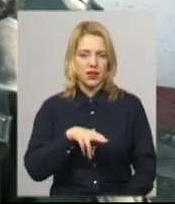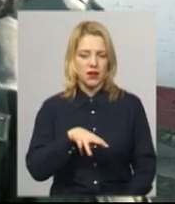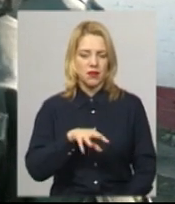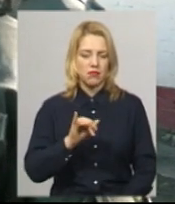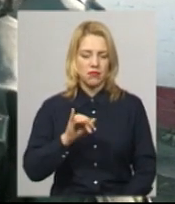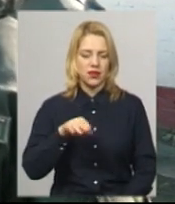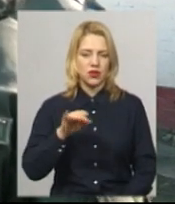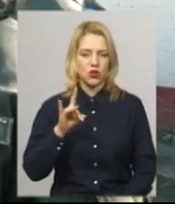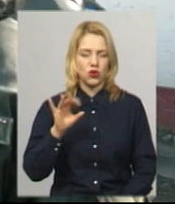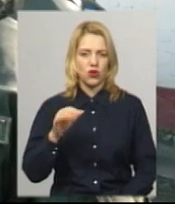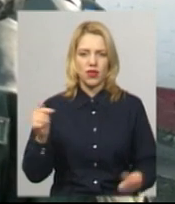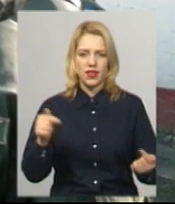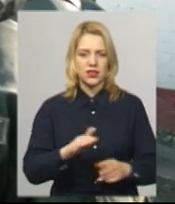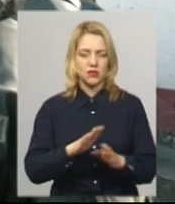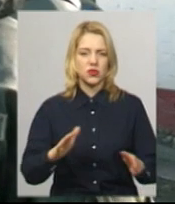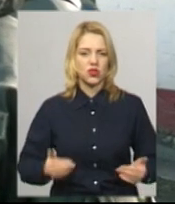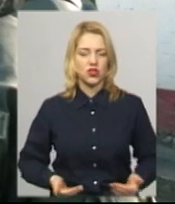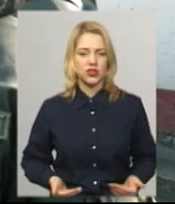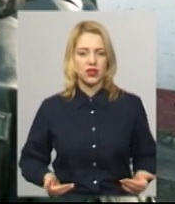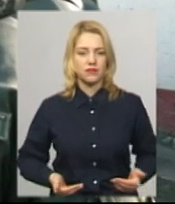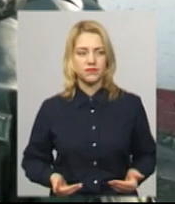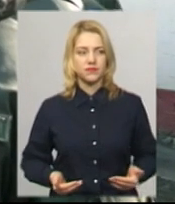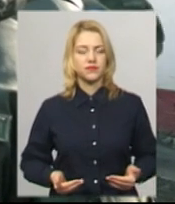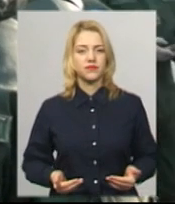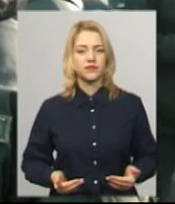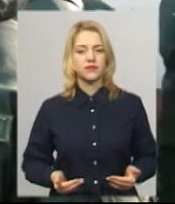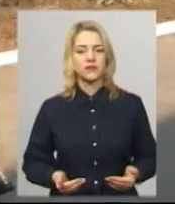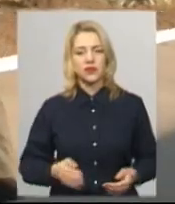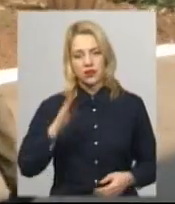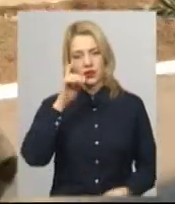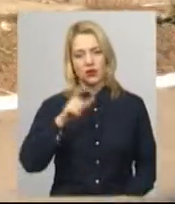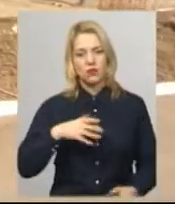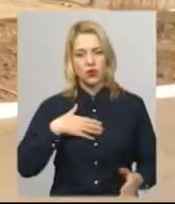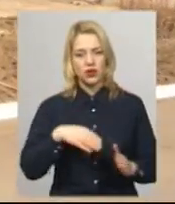несовмістимість з життям, він погиб.